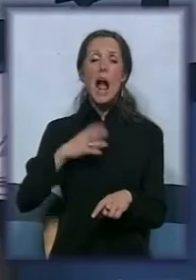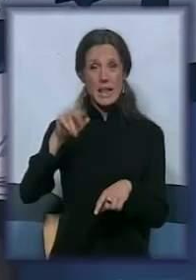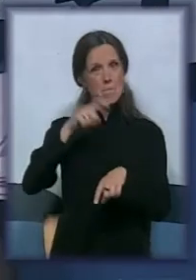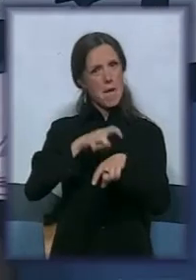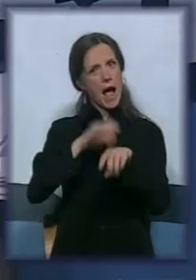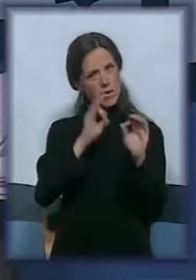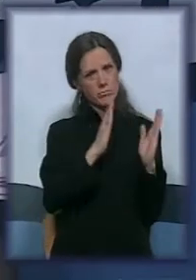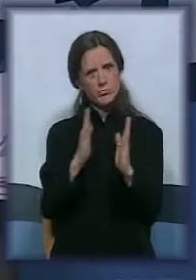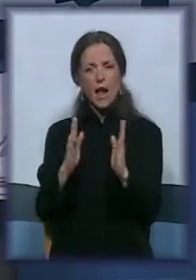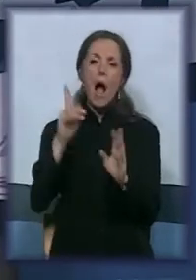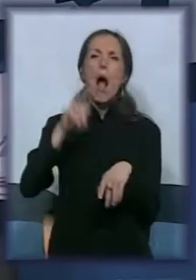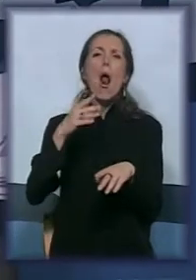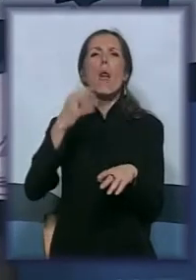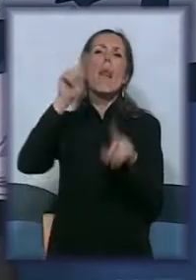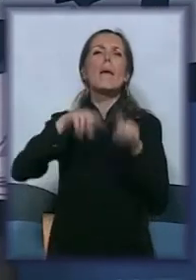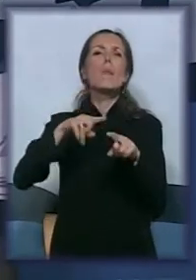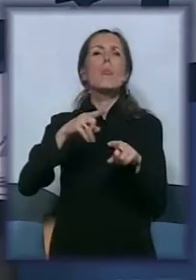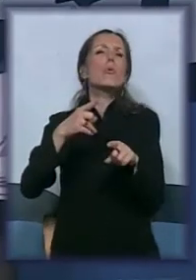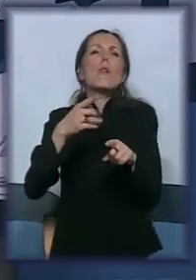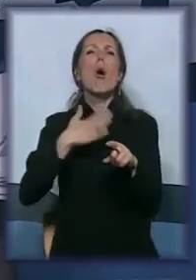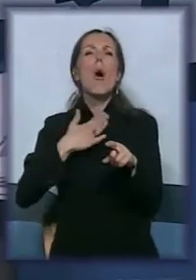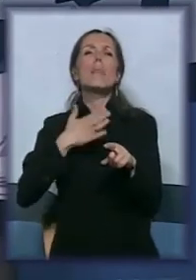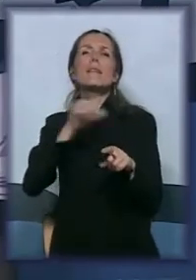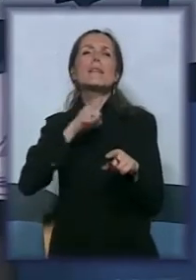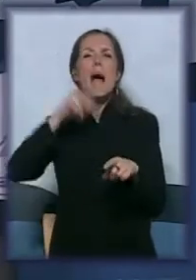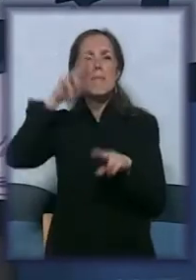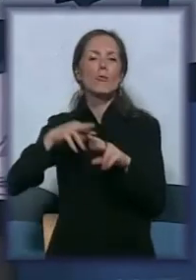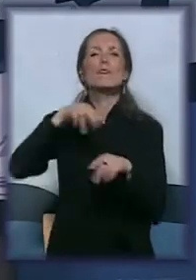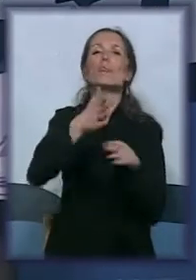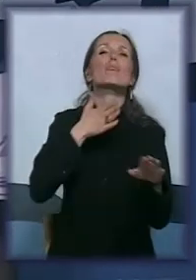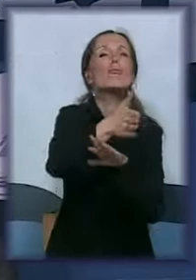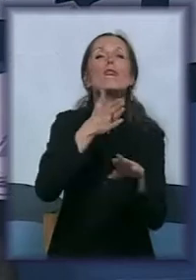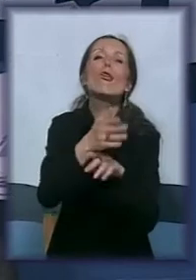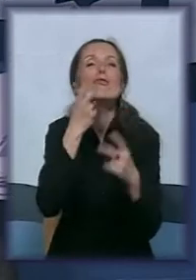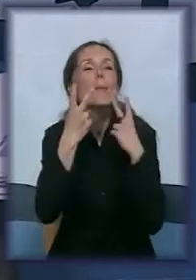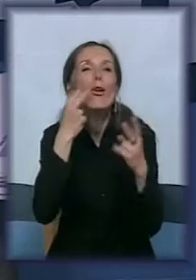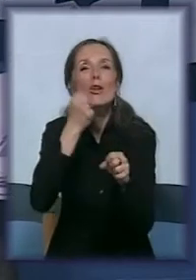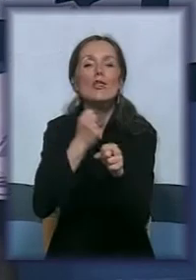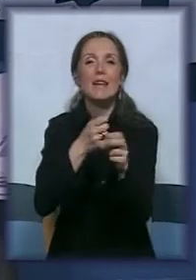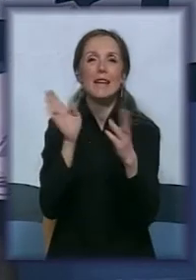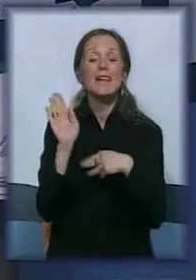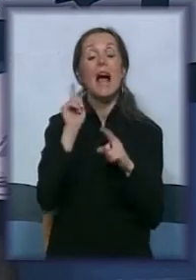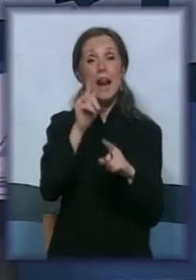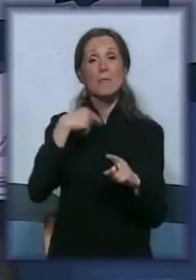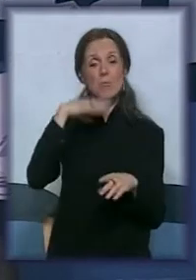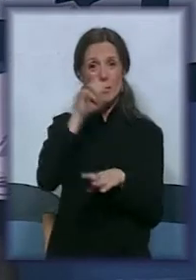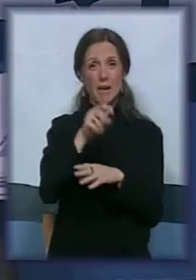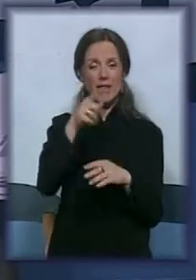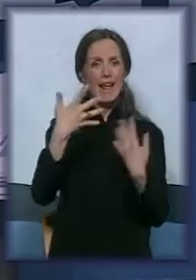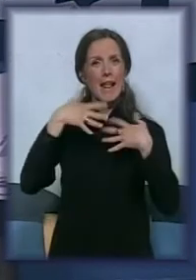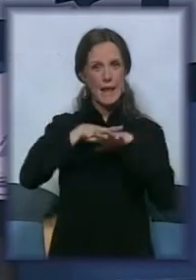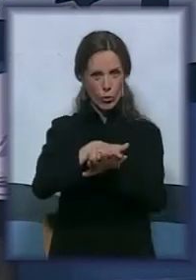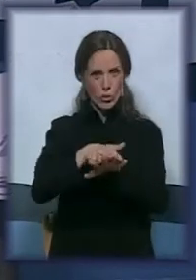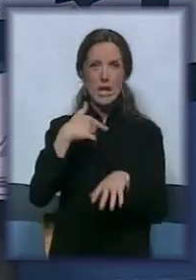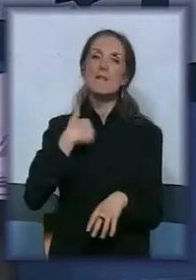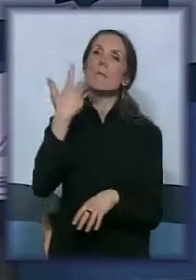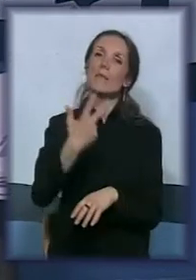kada je sve. A mi smo primetili da, upravo u reči inkluzije, ja konstantno sam nekih 3-4 godina